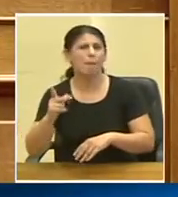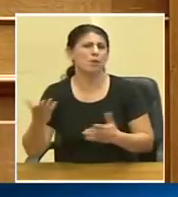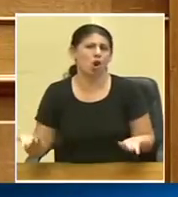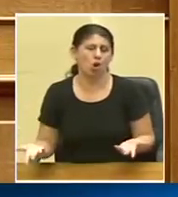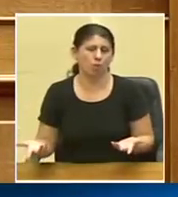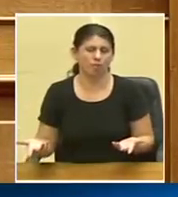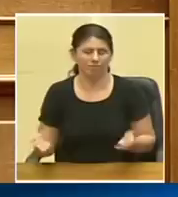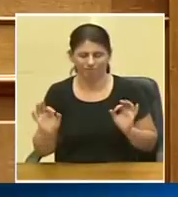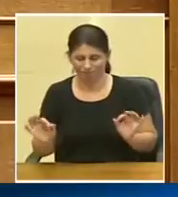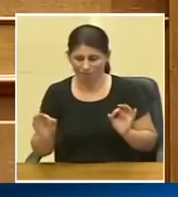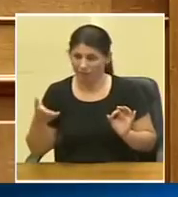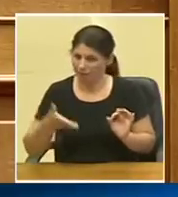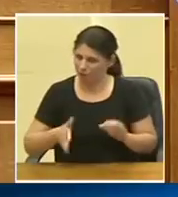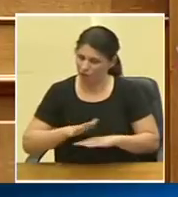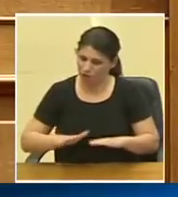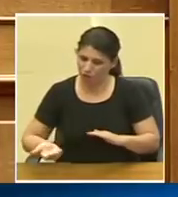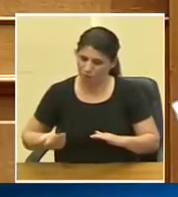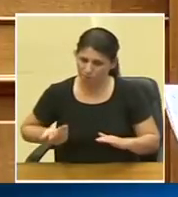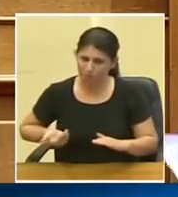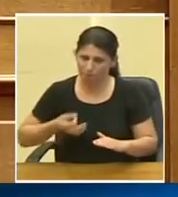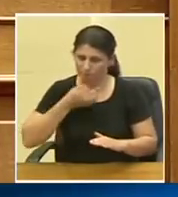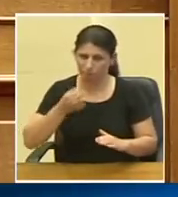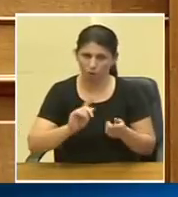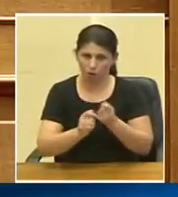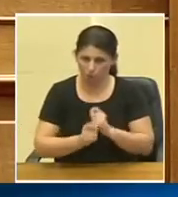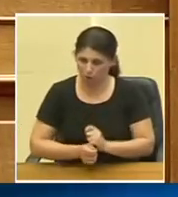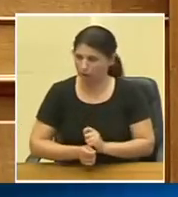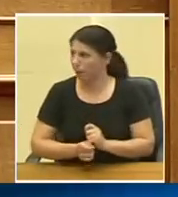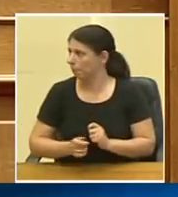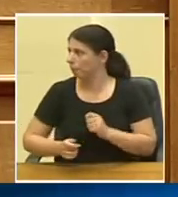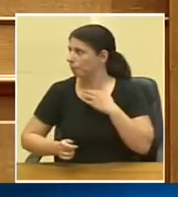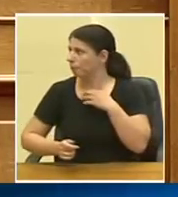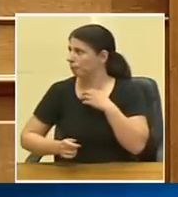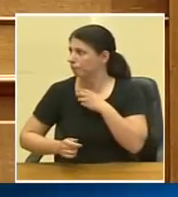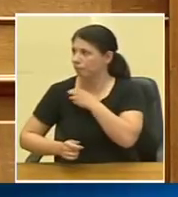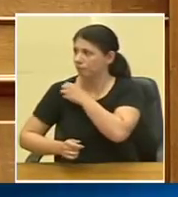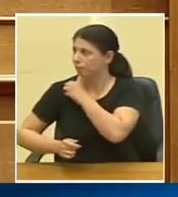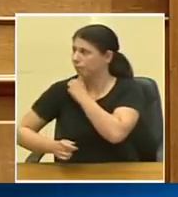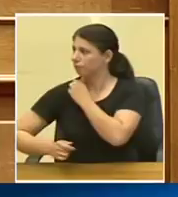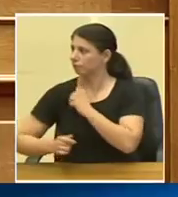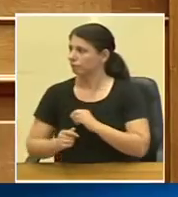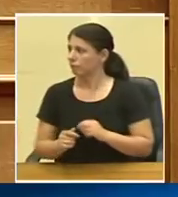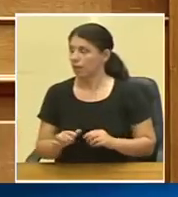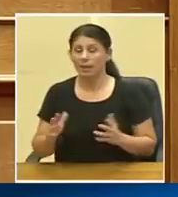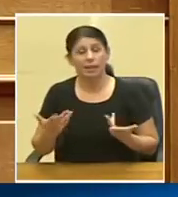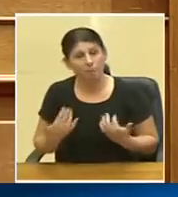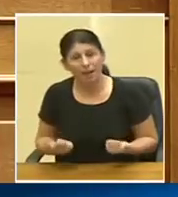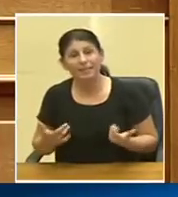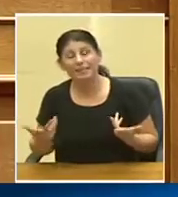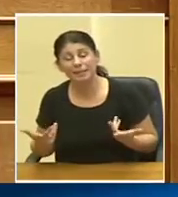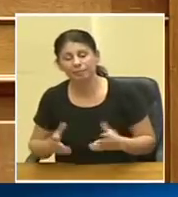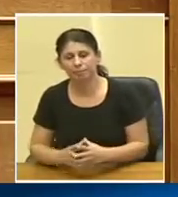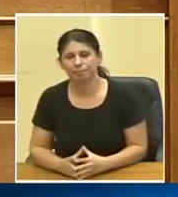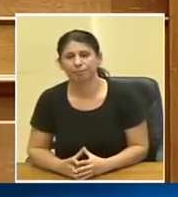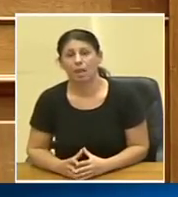βέβαια και με αυτό θα κλείσω πριν πω την τροπολογία υπάρχει το εξής ότι εάν